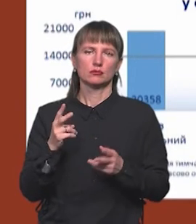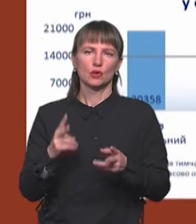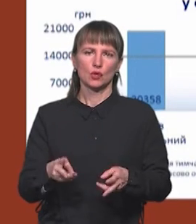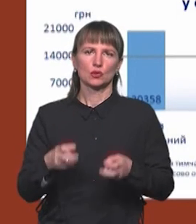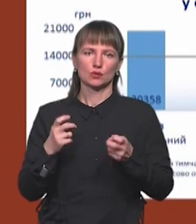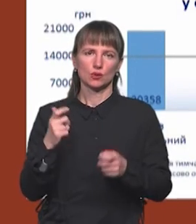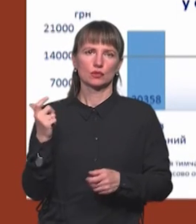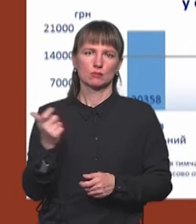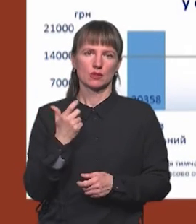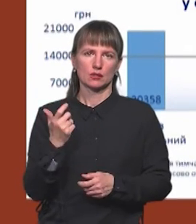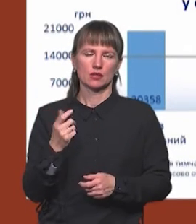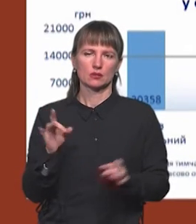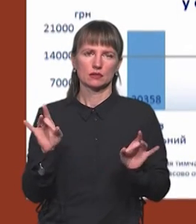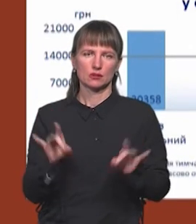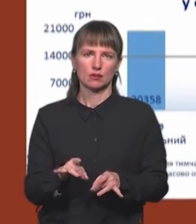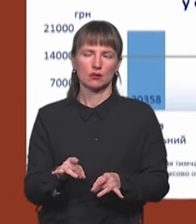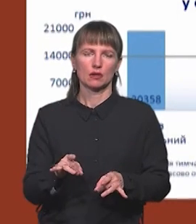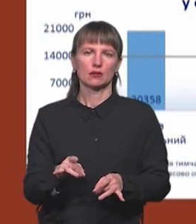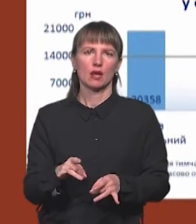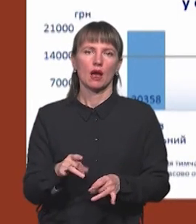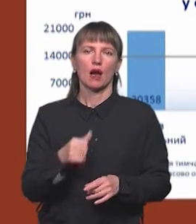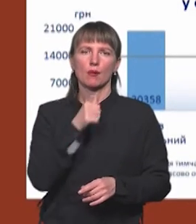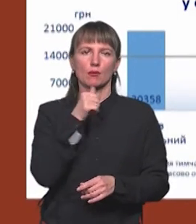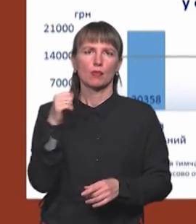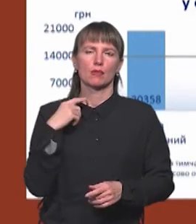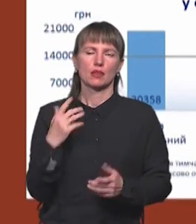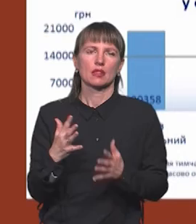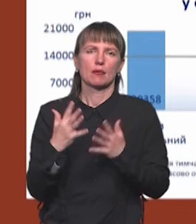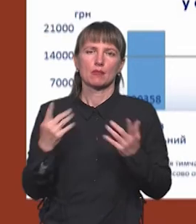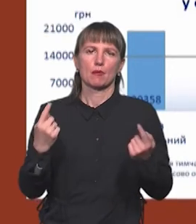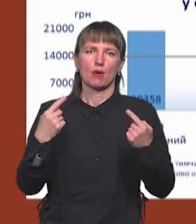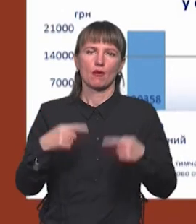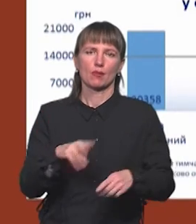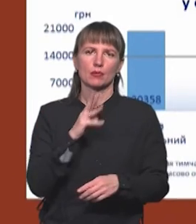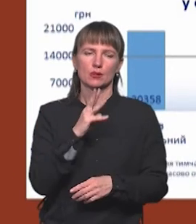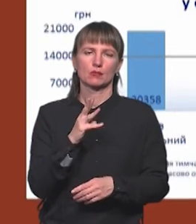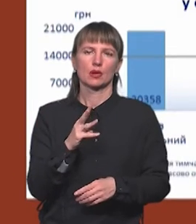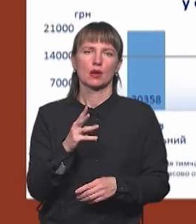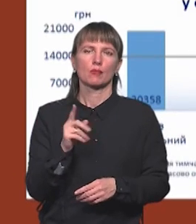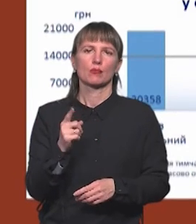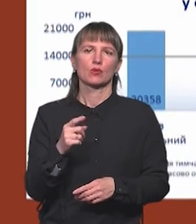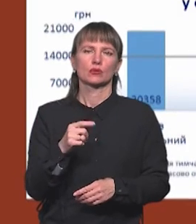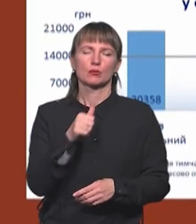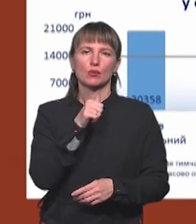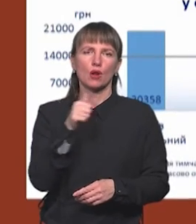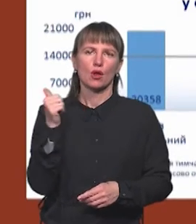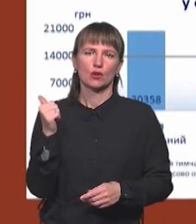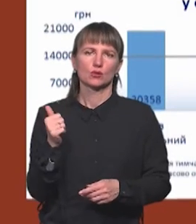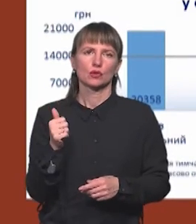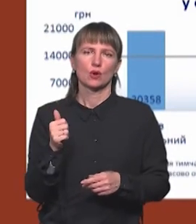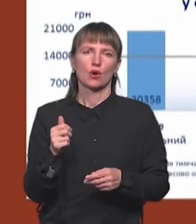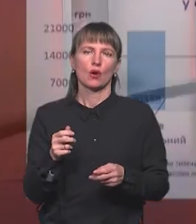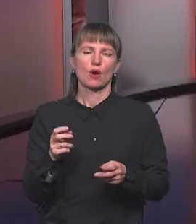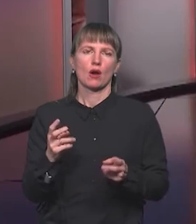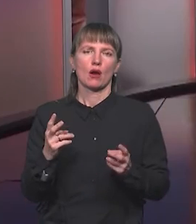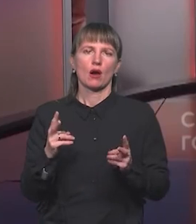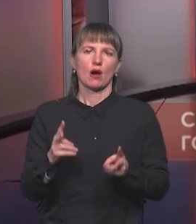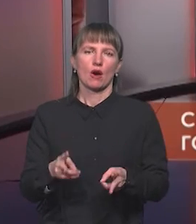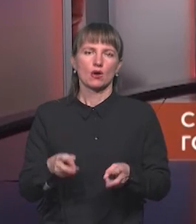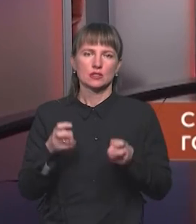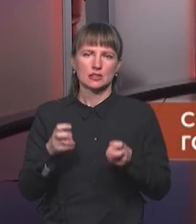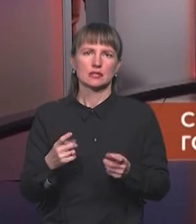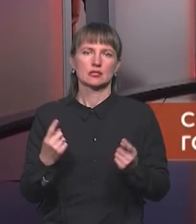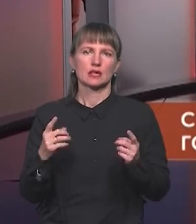А в минулому році у них був найбільший провал по зарплаті, тому що саме готелі і ресторани перші потрапили під удар локдауну, де